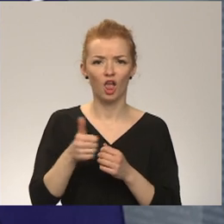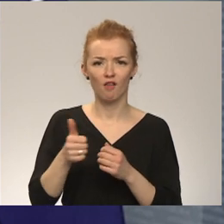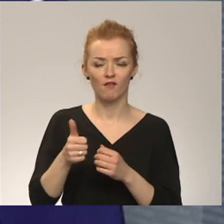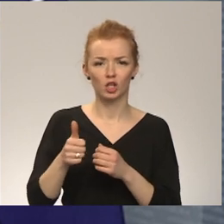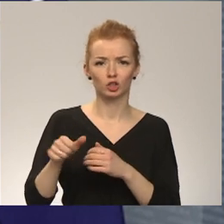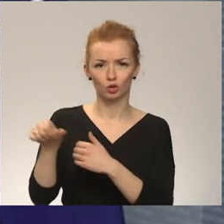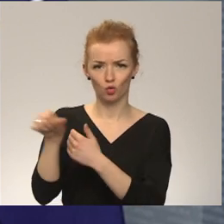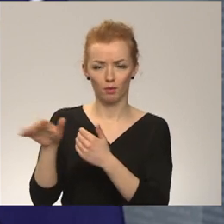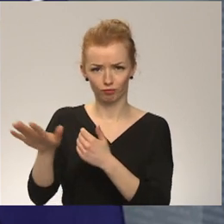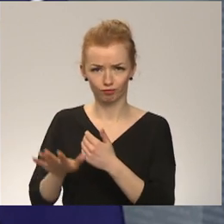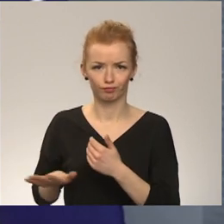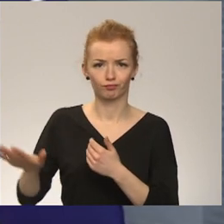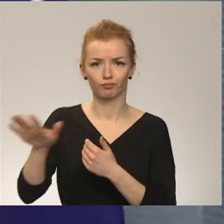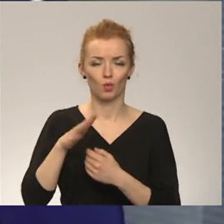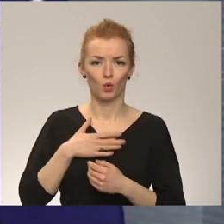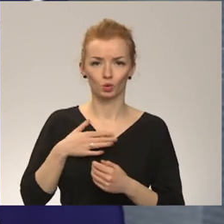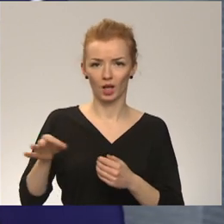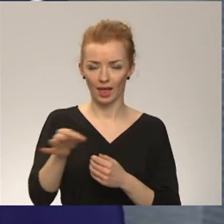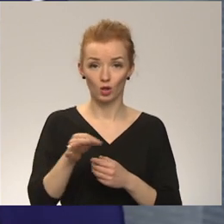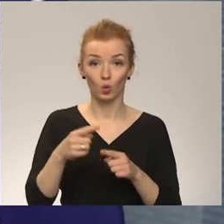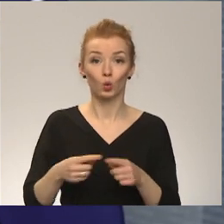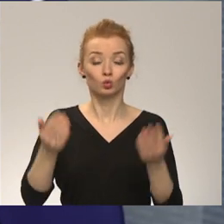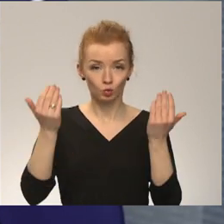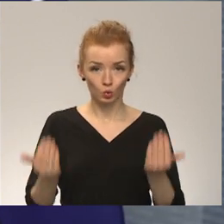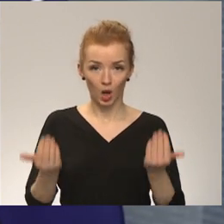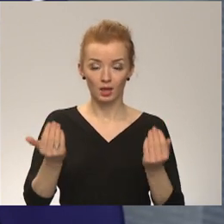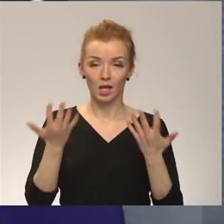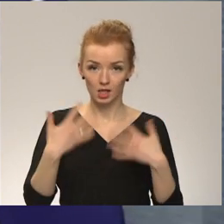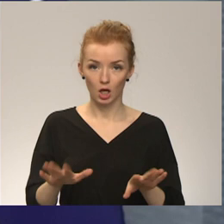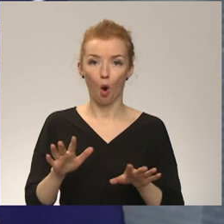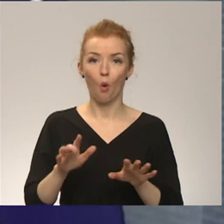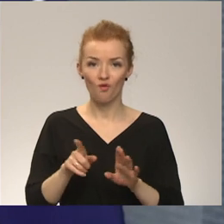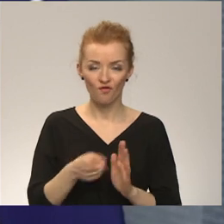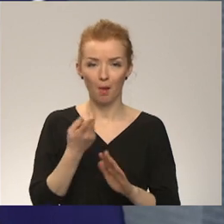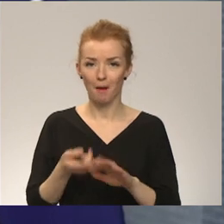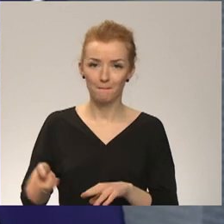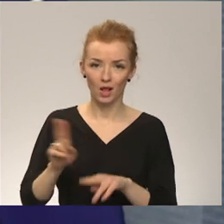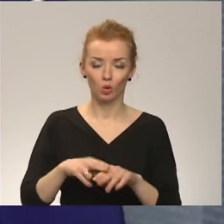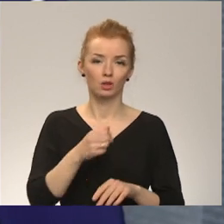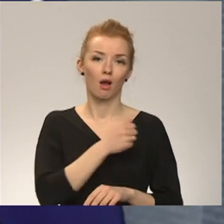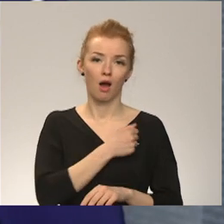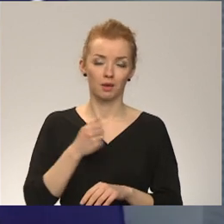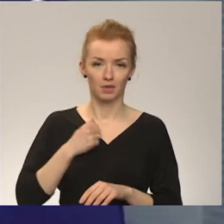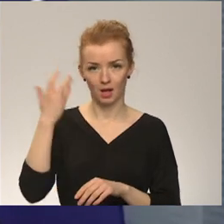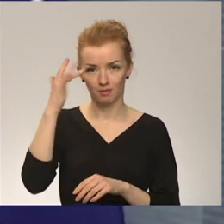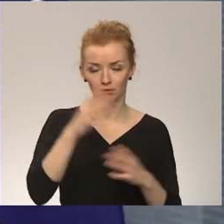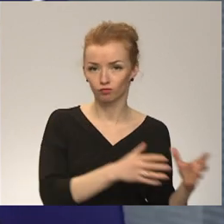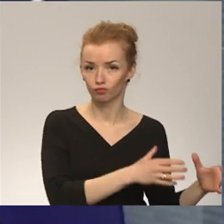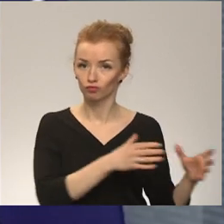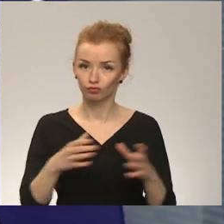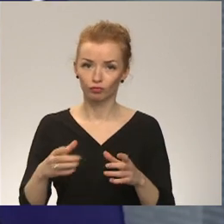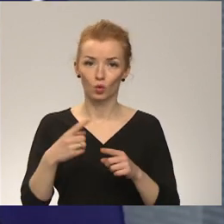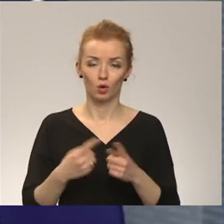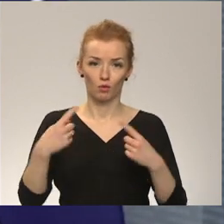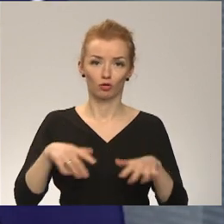taiskaitā mūsu reģionu. Un šodien jau pirmie papildes amerikāņa spēki ir ieradušies un ir mūsu zemes